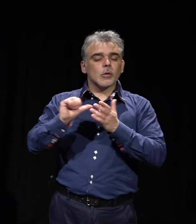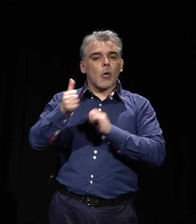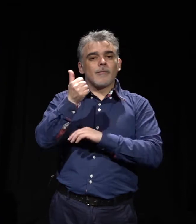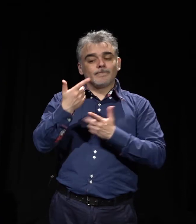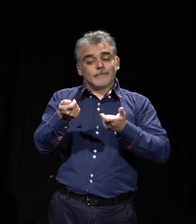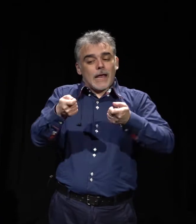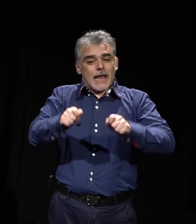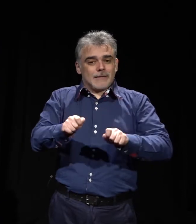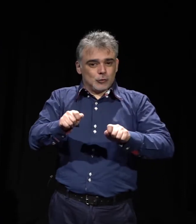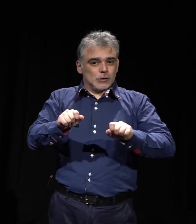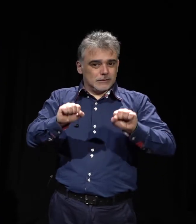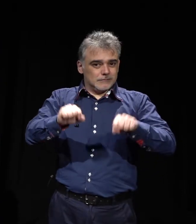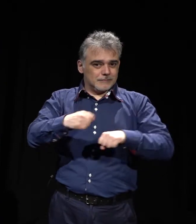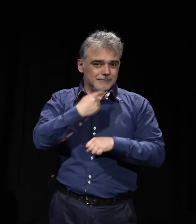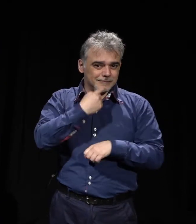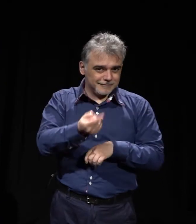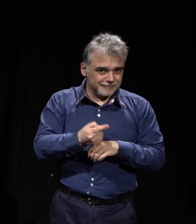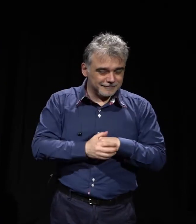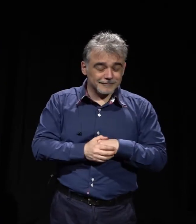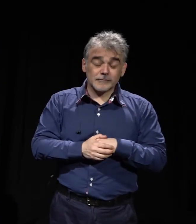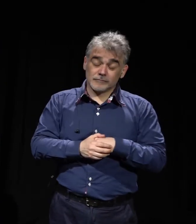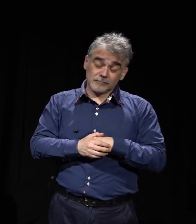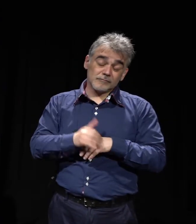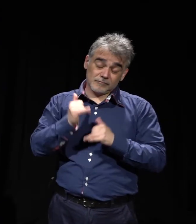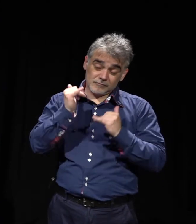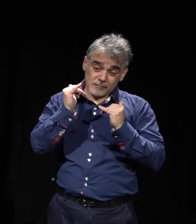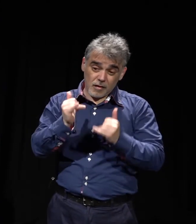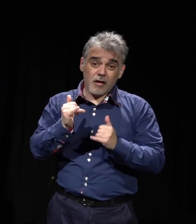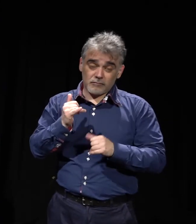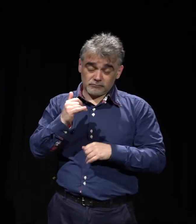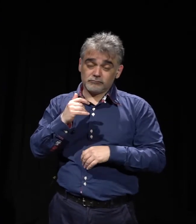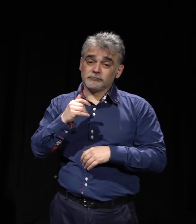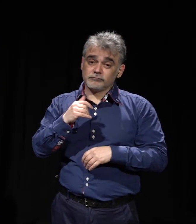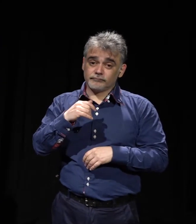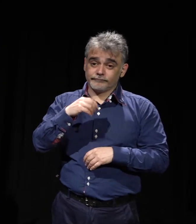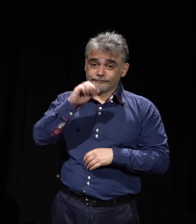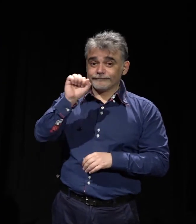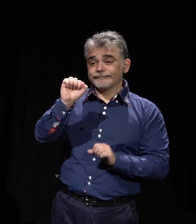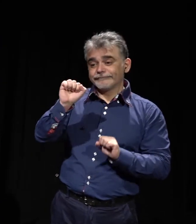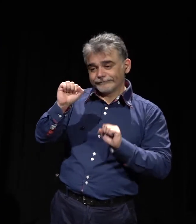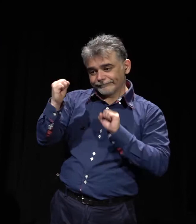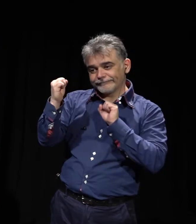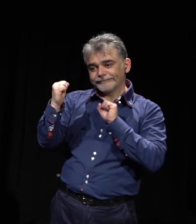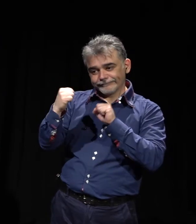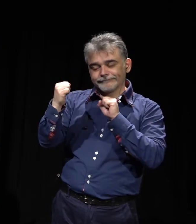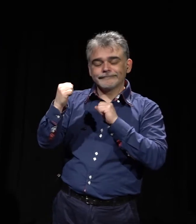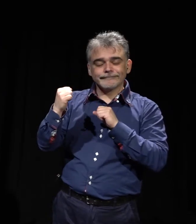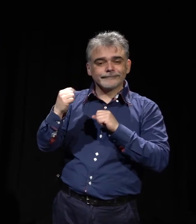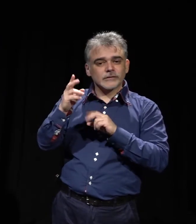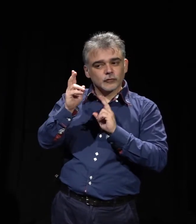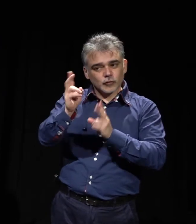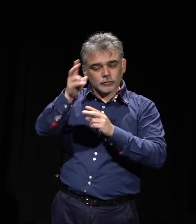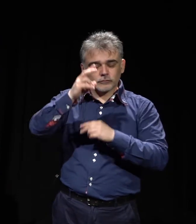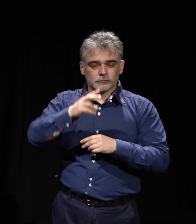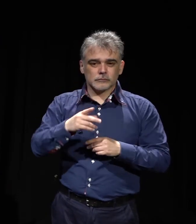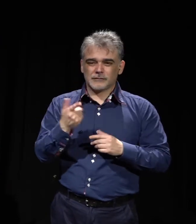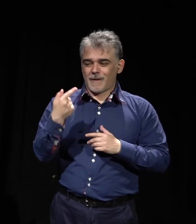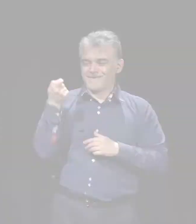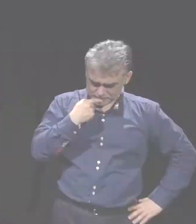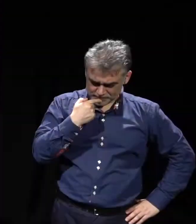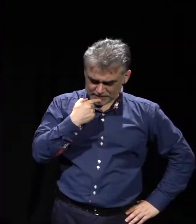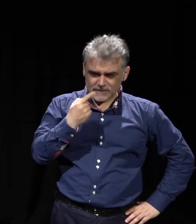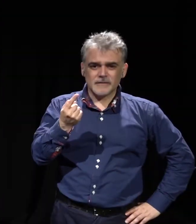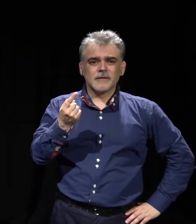Was die Möglichkeit, die Balance der Finanzierung zwischen dem independenten Sektor und den mainstreamen